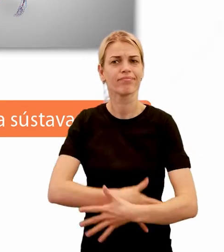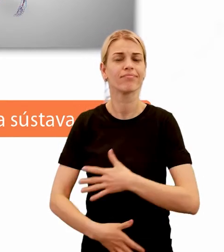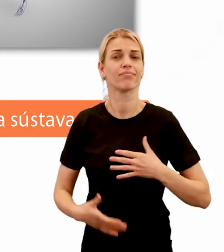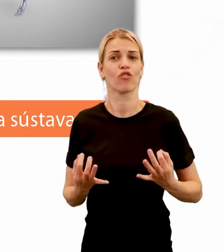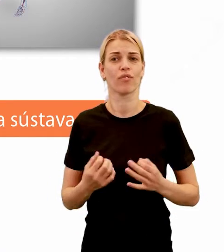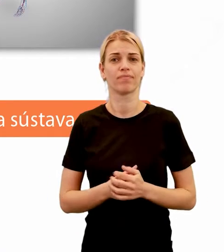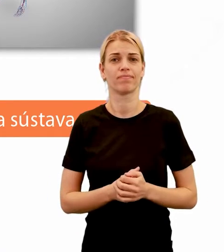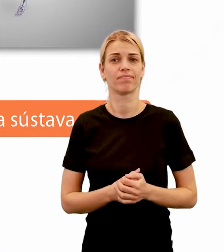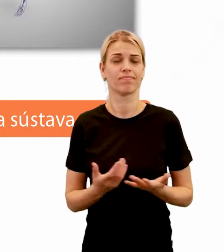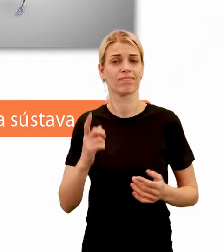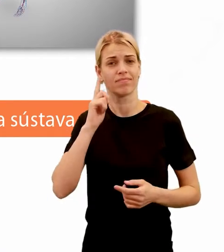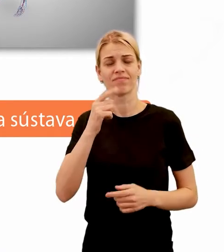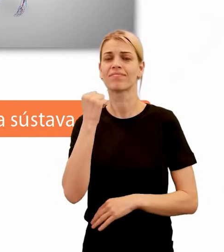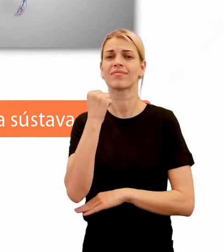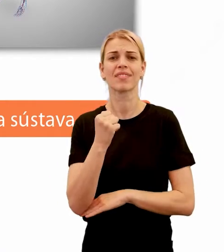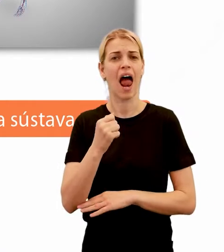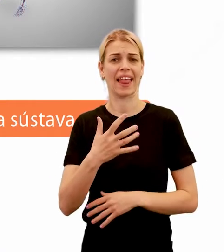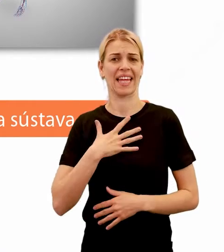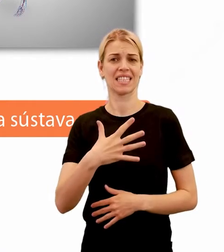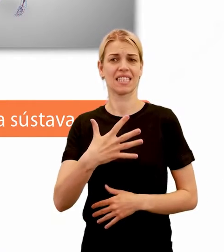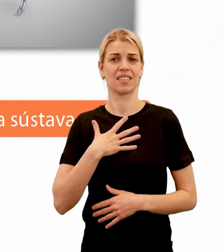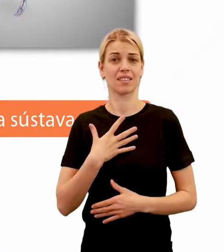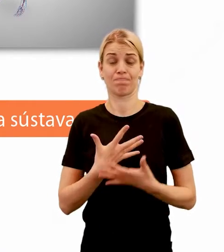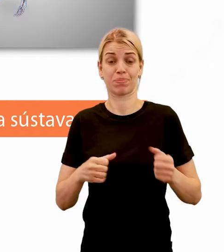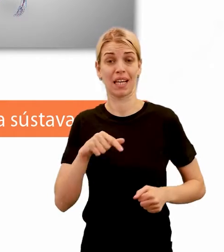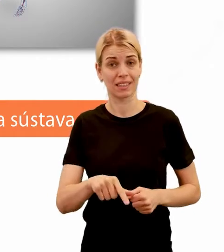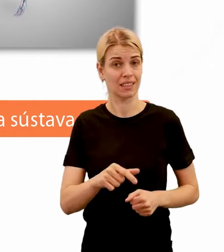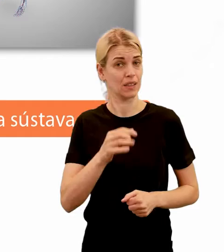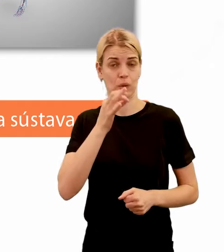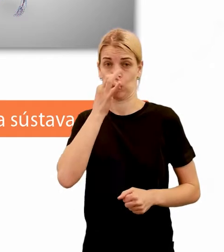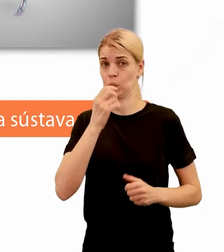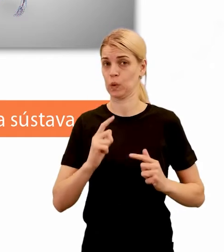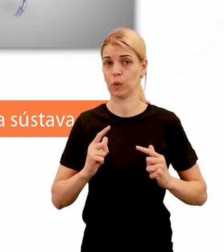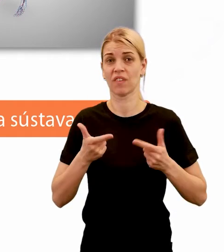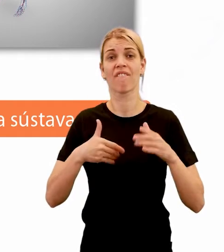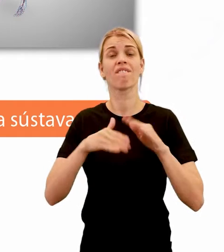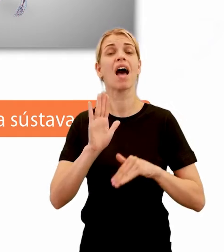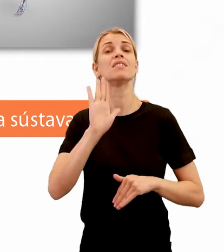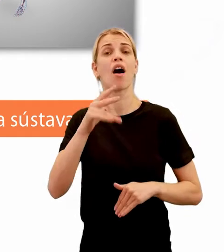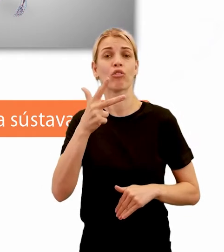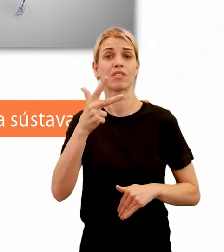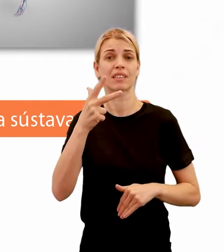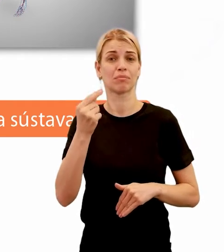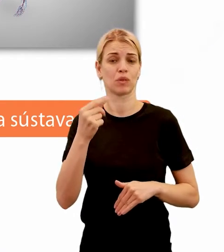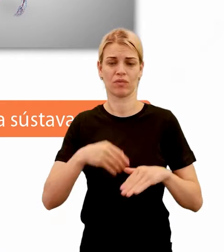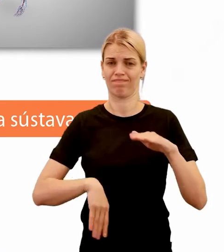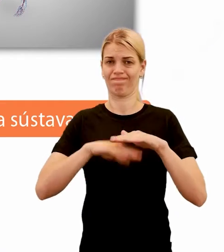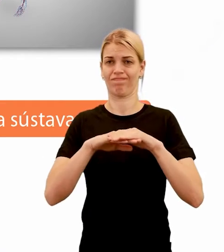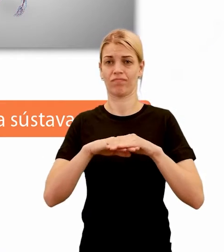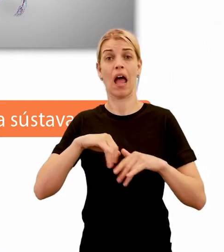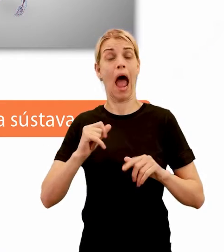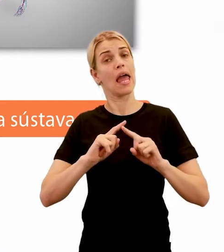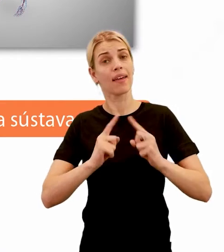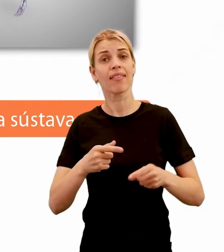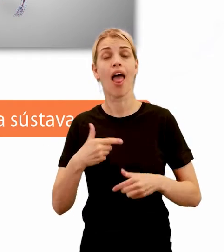hlavne životadárny kyslík, bez ktorého nie sme schopní prežiť viac ako 3 minúty. Ale sú to aj iné látky.